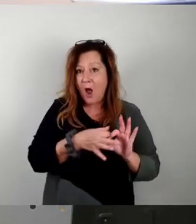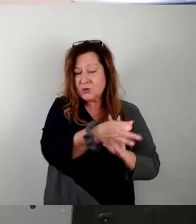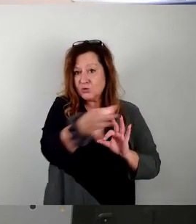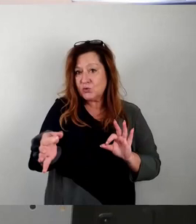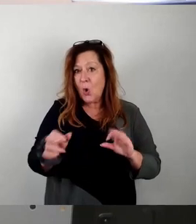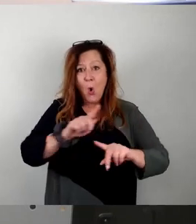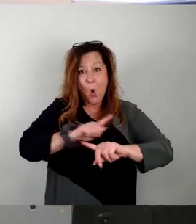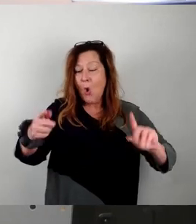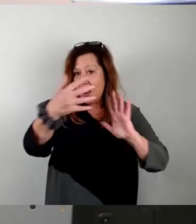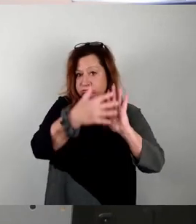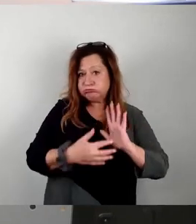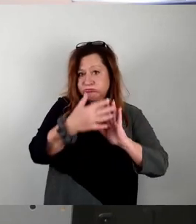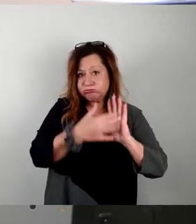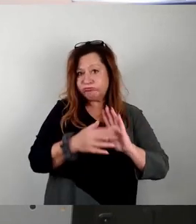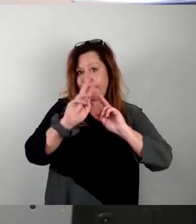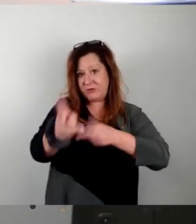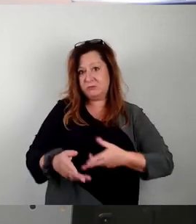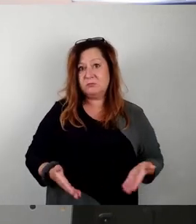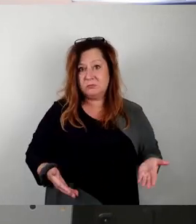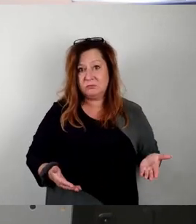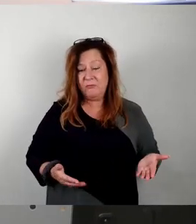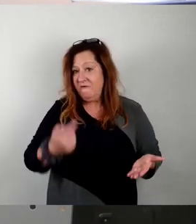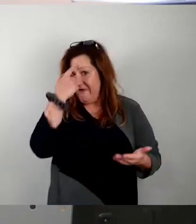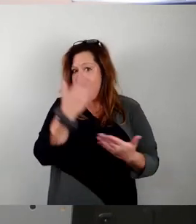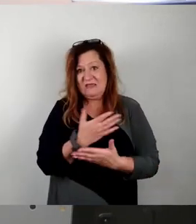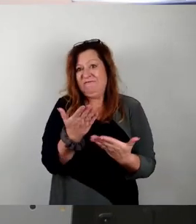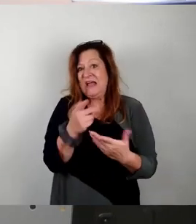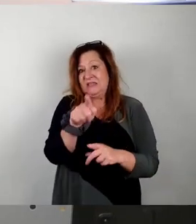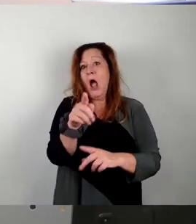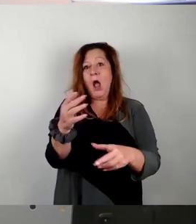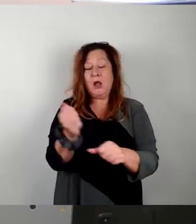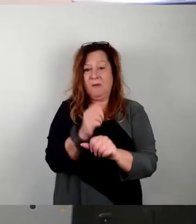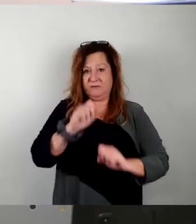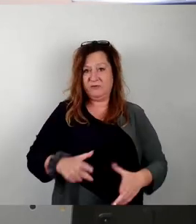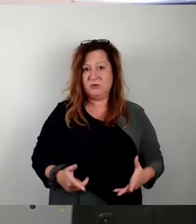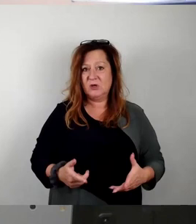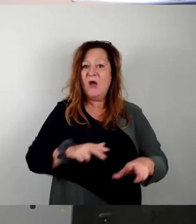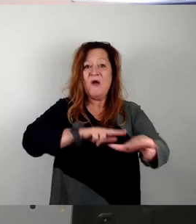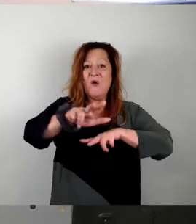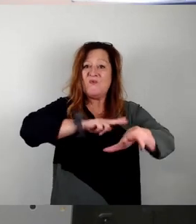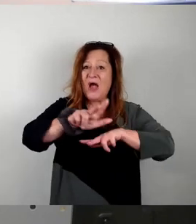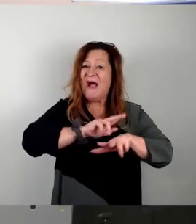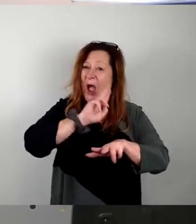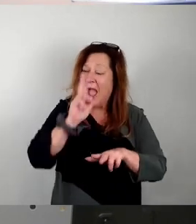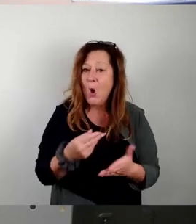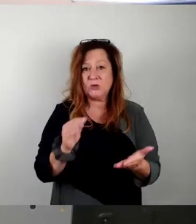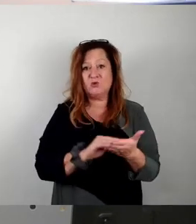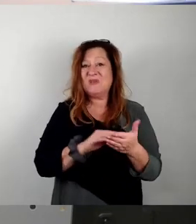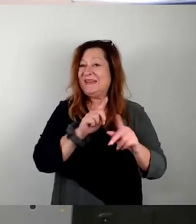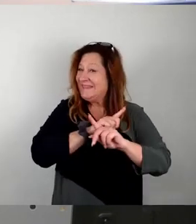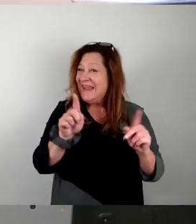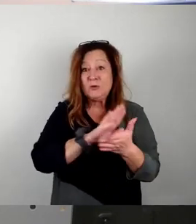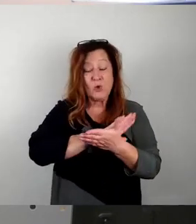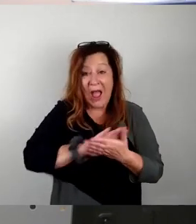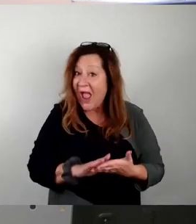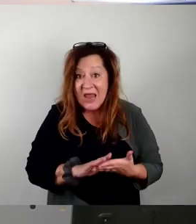dort so bestehen lasse und gar nicht weiß, was dort eigentlich noch stattfindet. Und die Verwaltung hat auch ausgeführt, dass es gar nicht so einfach ist, rauszufinden,